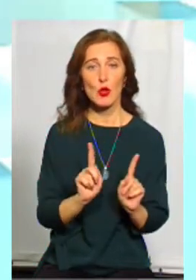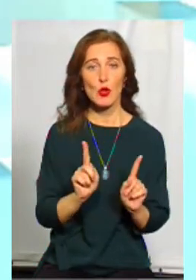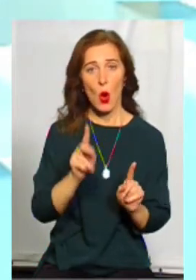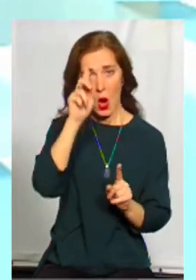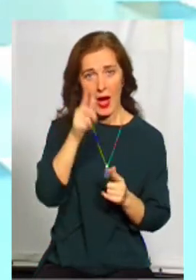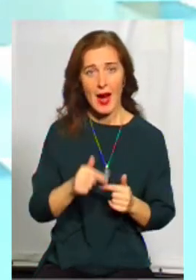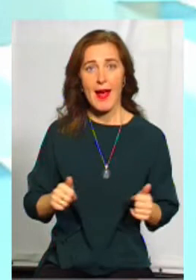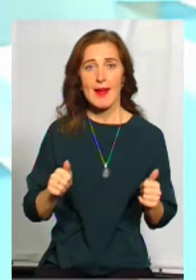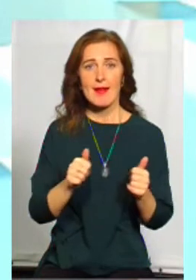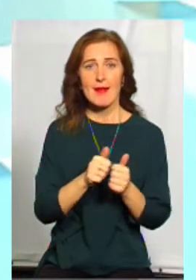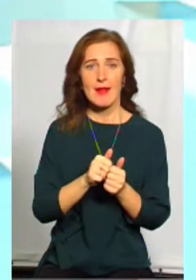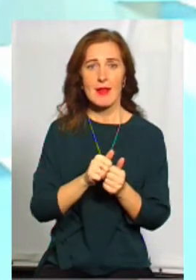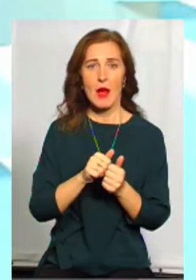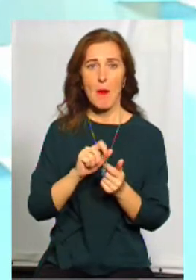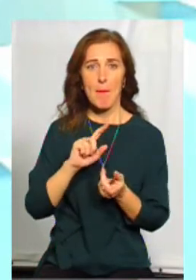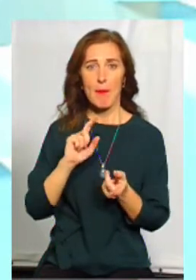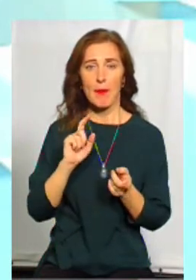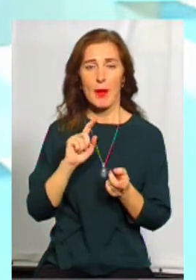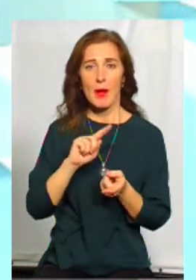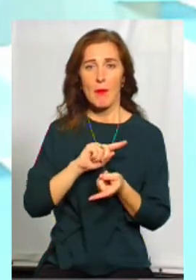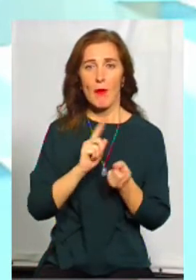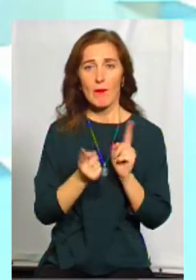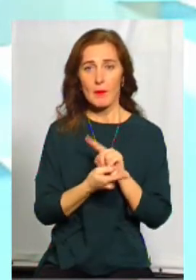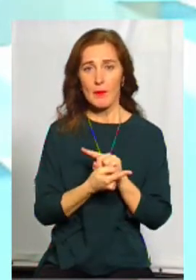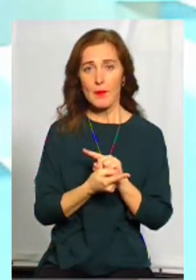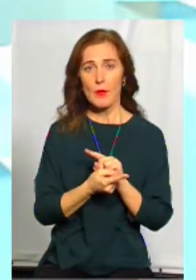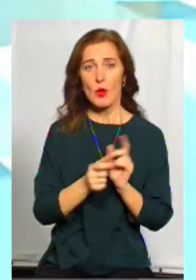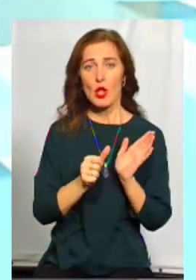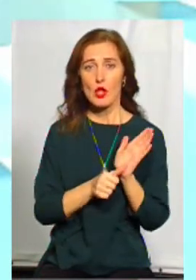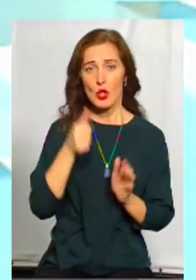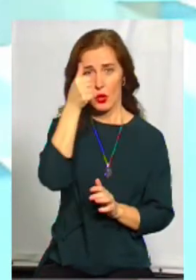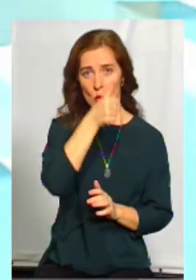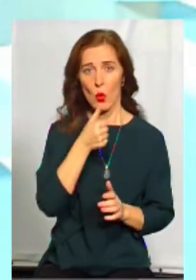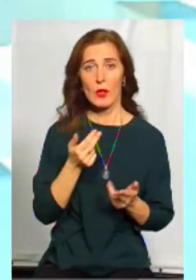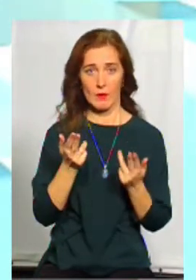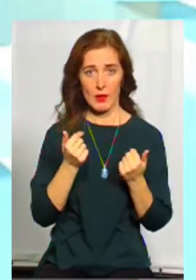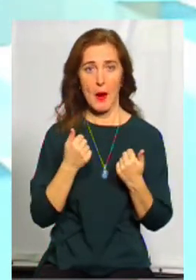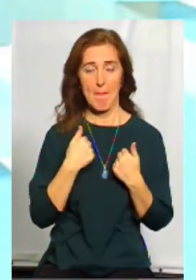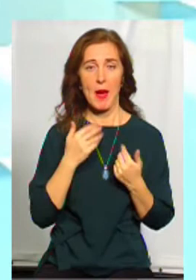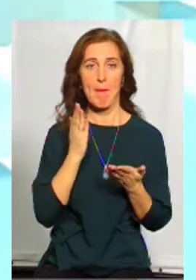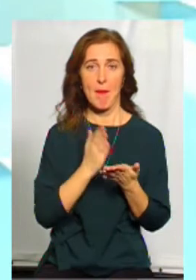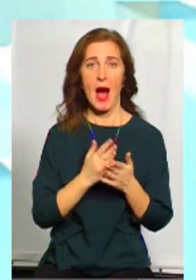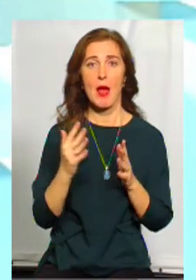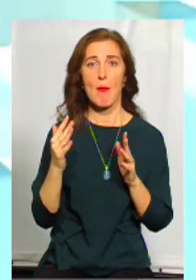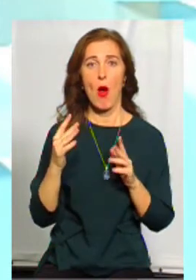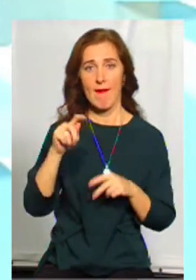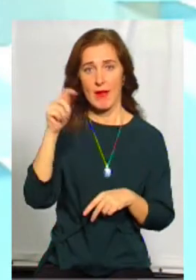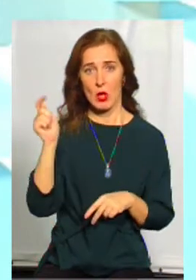країна різко повернула вектор спроєвропейського, да, 6 років ми маємо війни, ми маємо